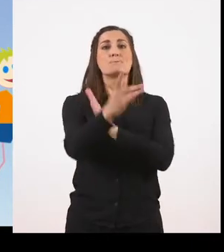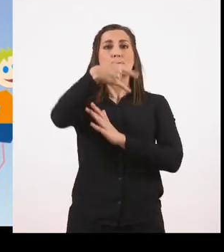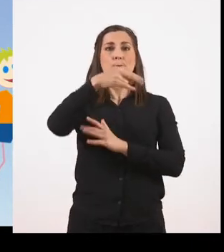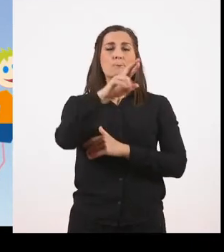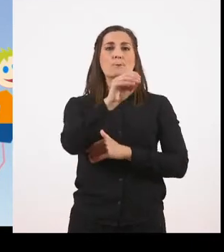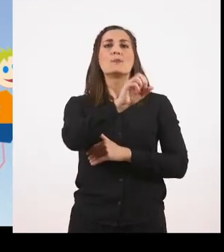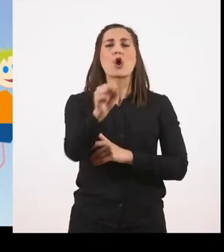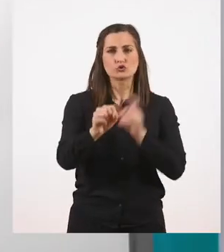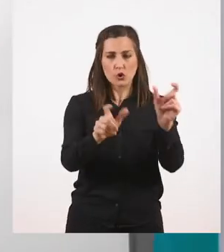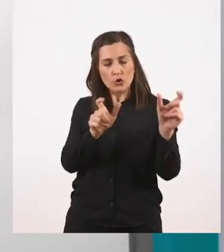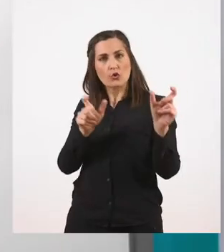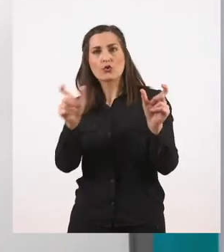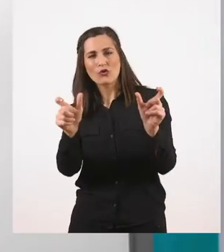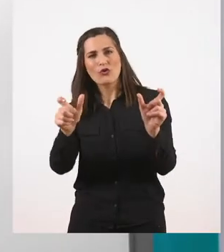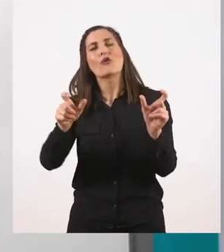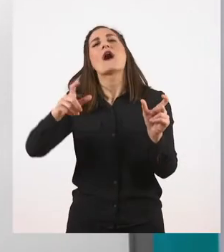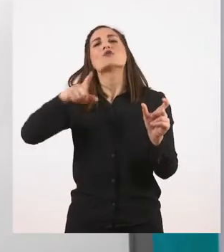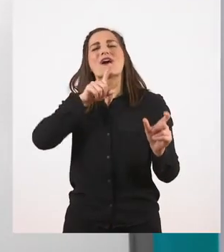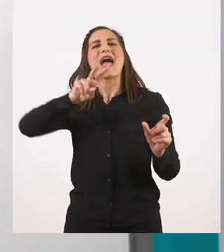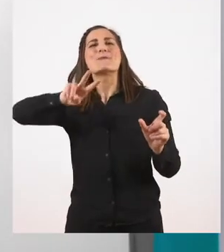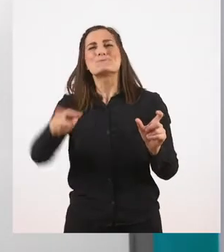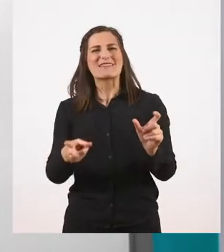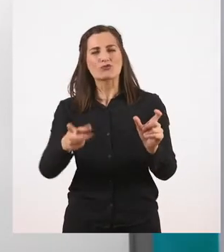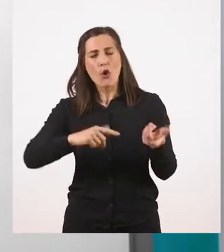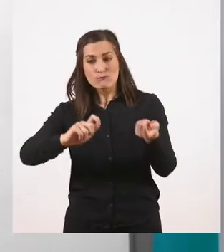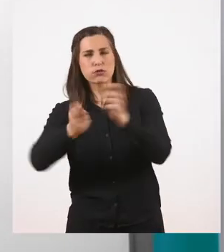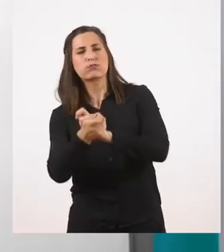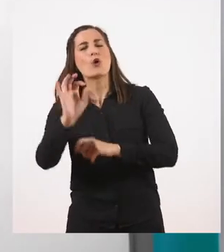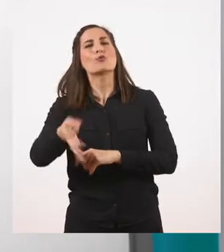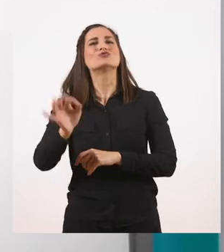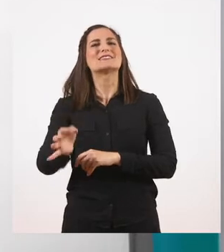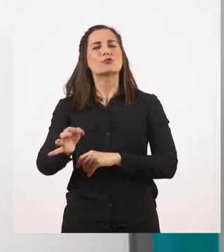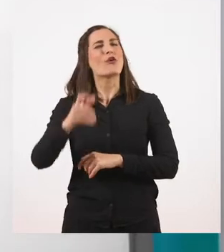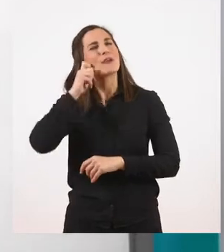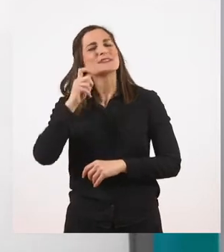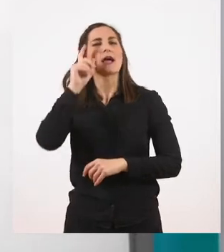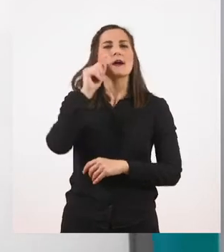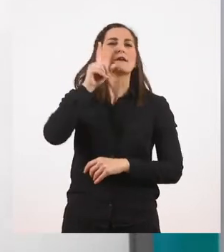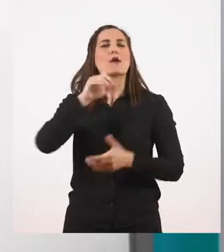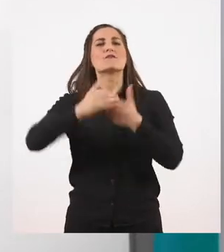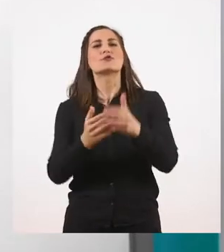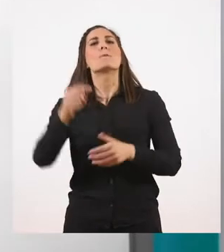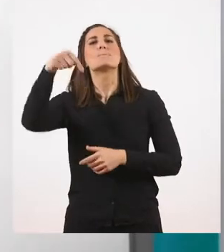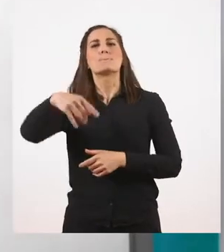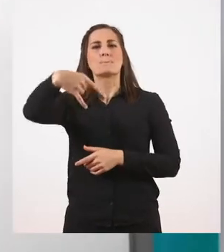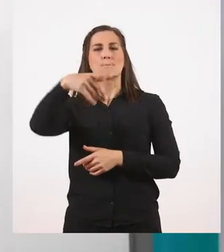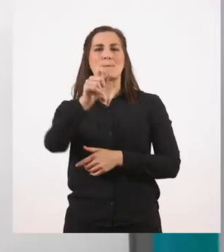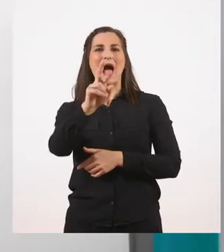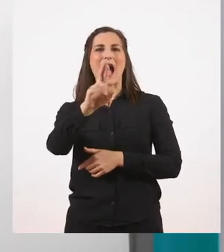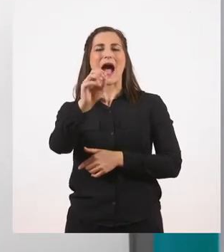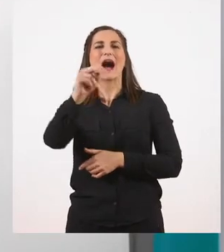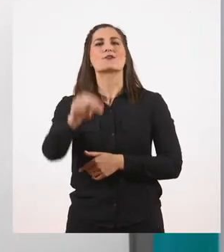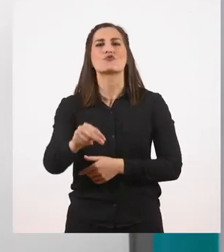επίθετο το παρόν. Εδώ είναι το παρόν, η παρούσα το παρόν, που λειτουργεί όμως σαν ουσιαστικό, μαζί με την